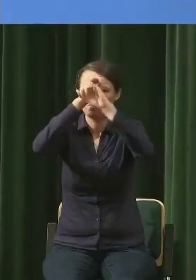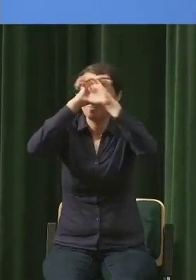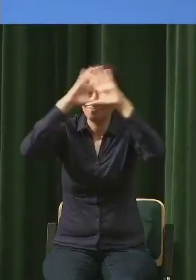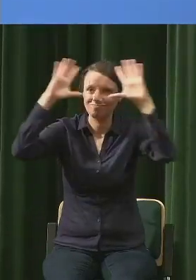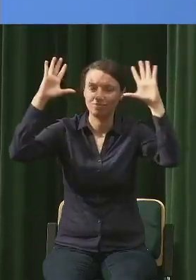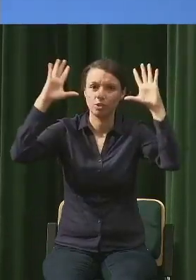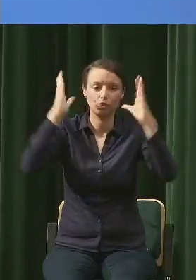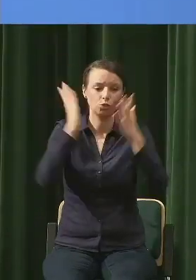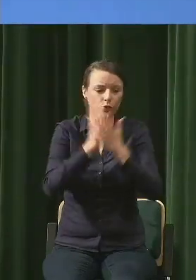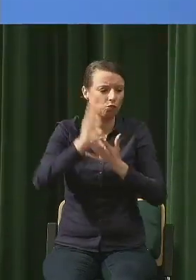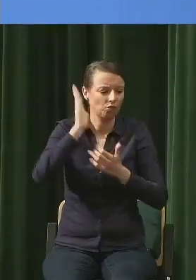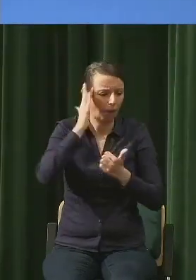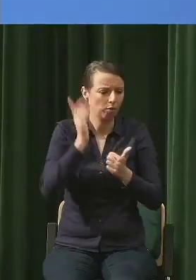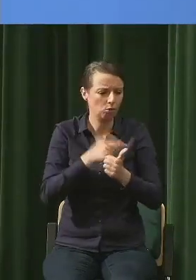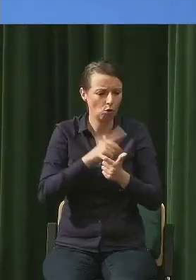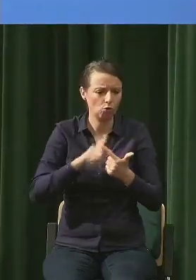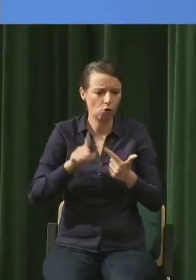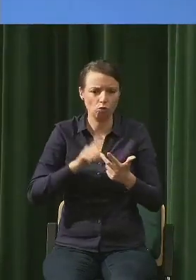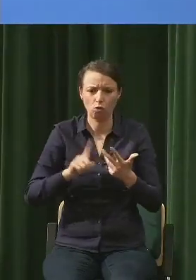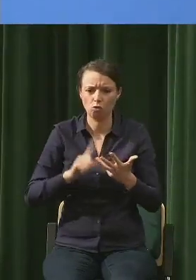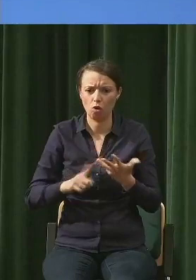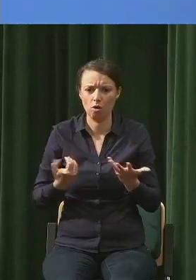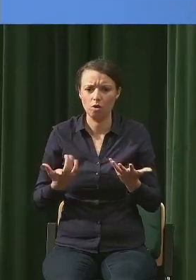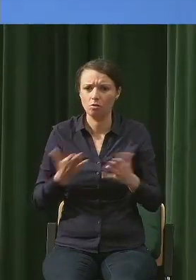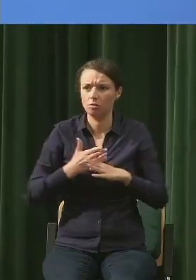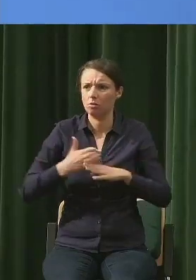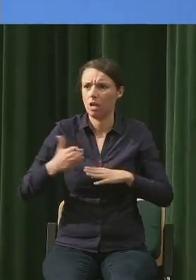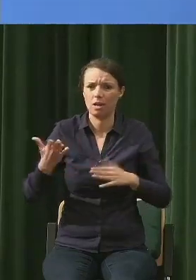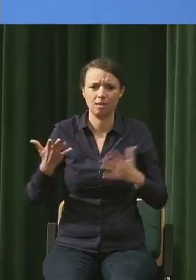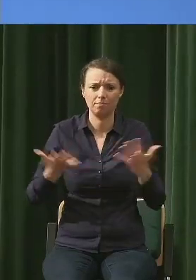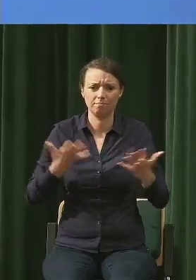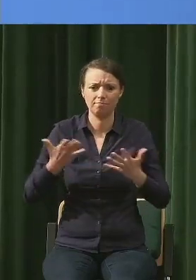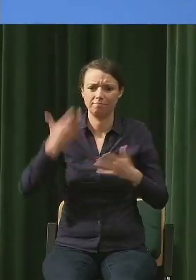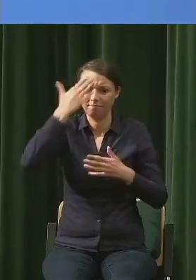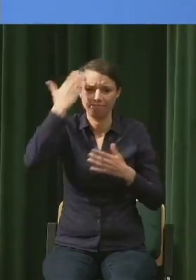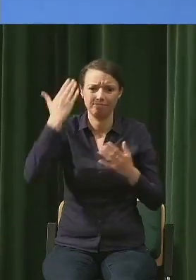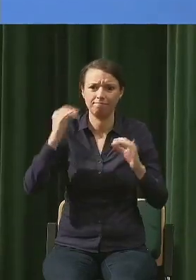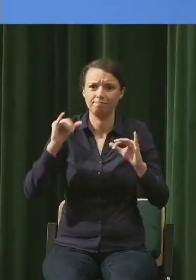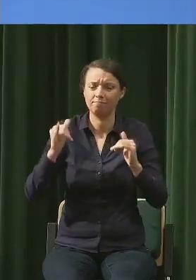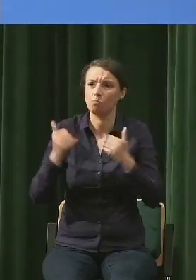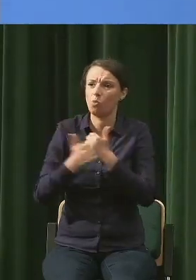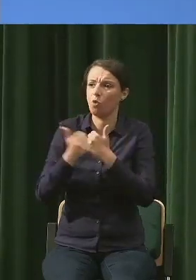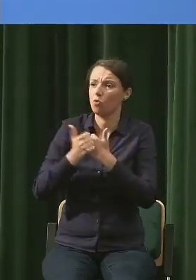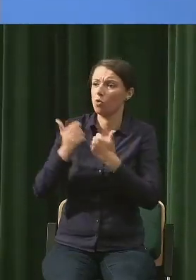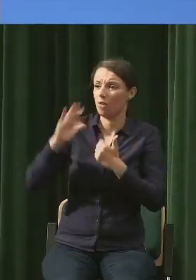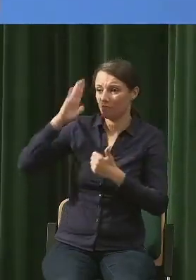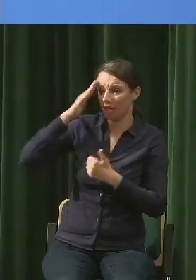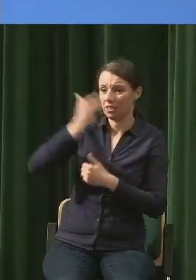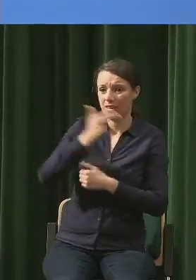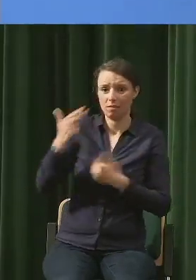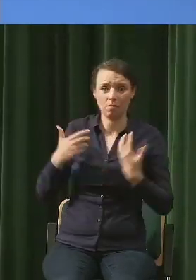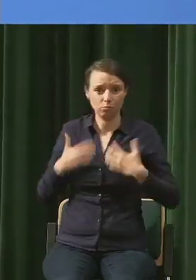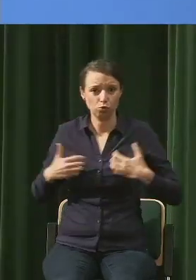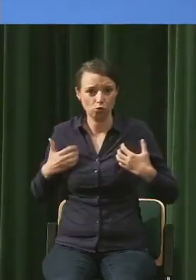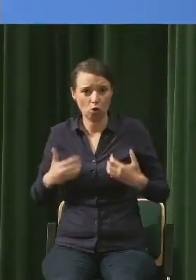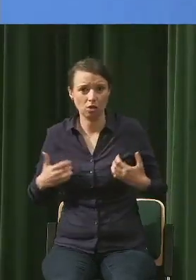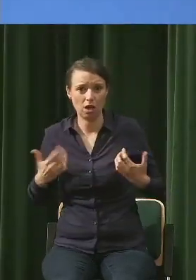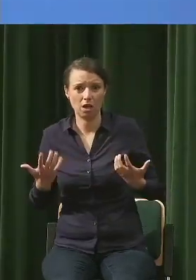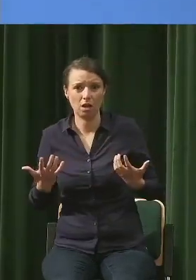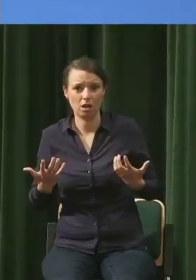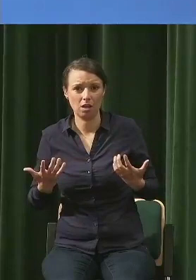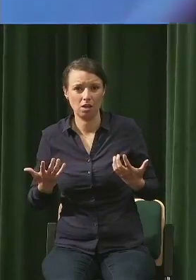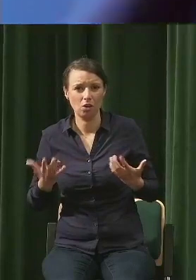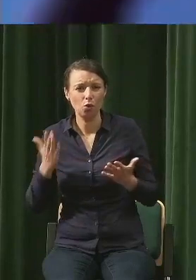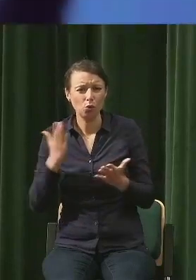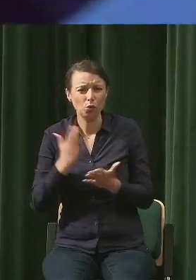zostało poznane. Bo wiedza o świecie, o przyrodzie jest po prostu już